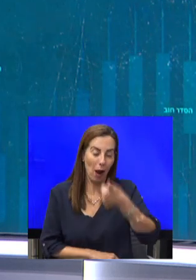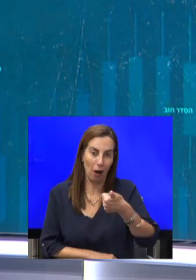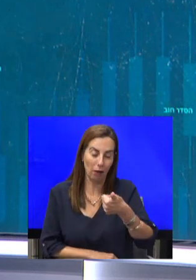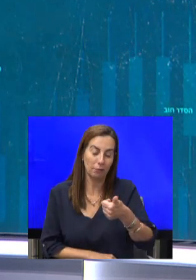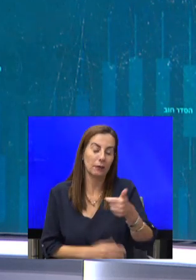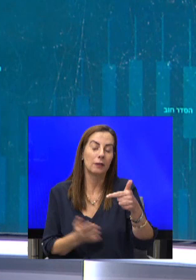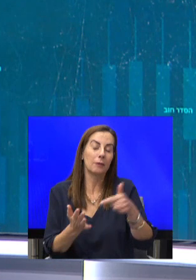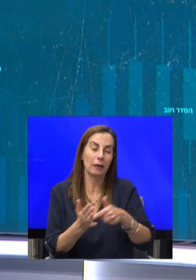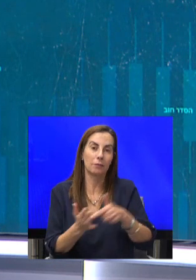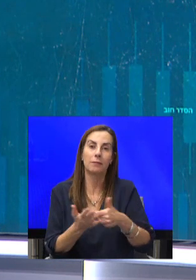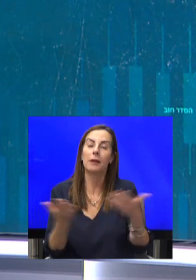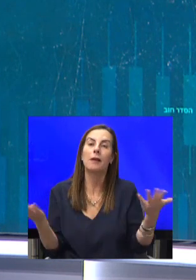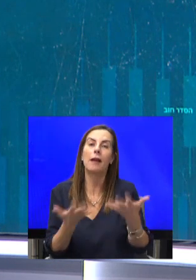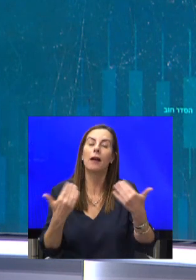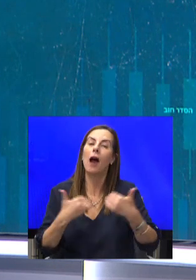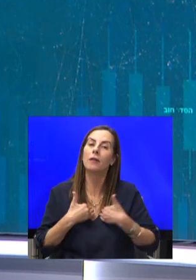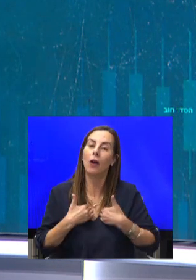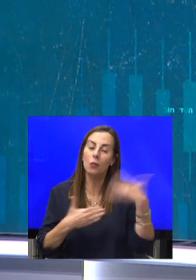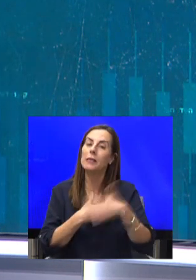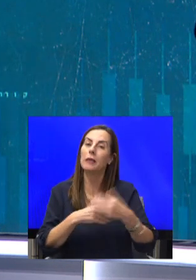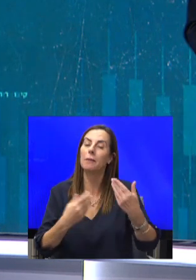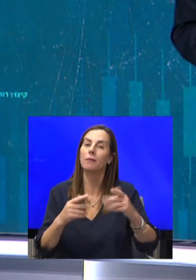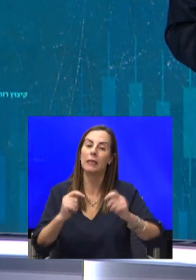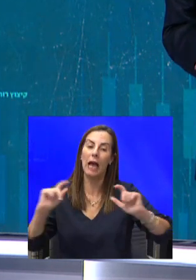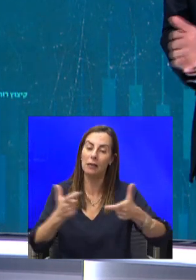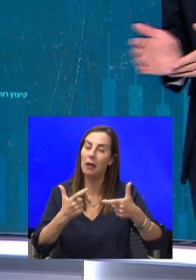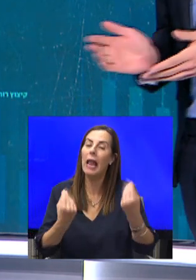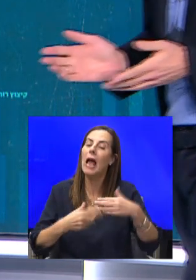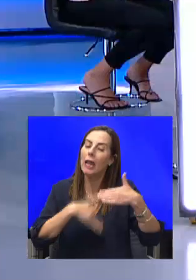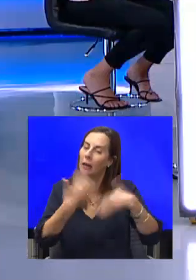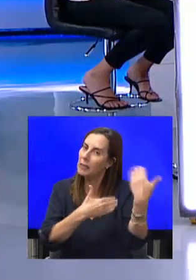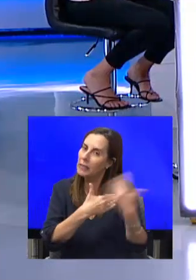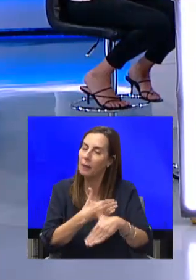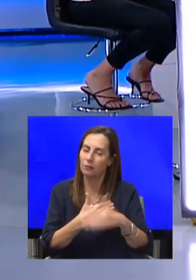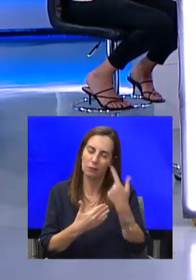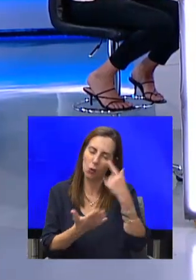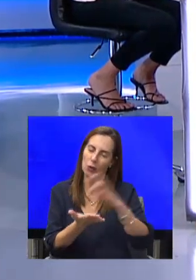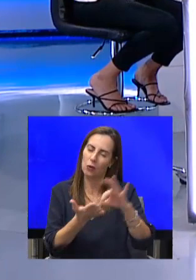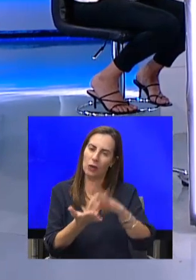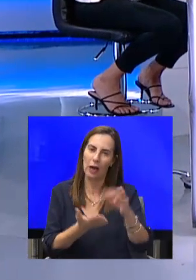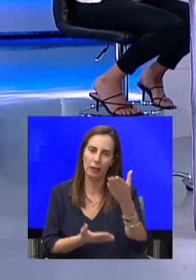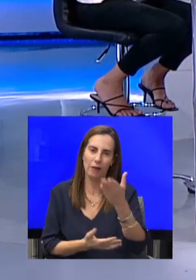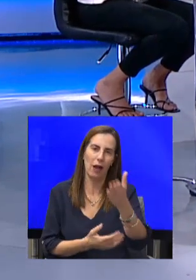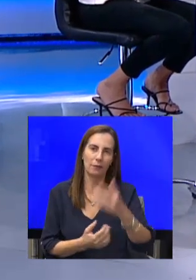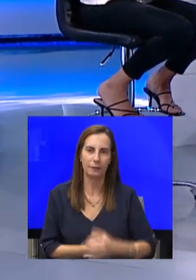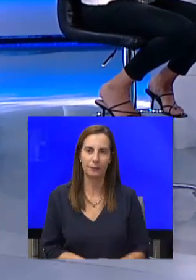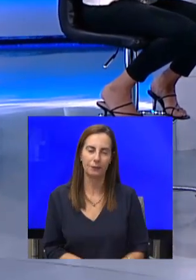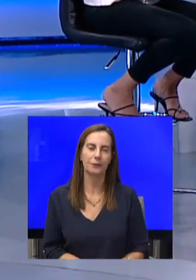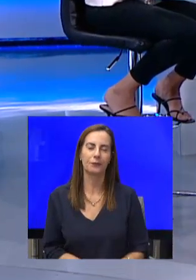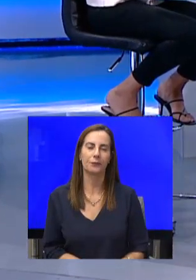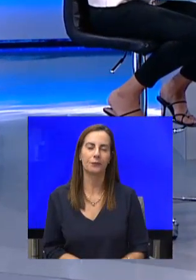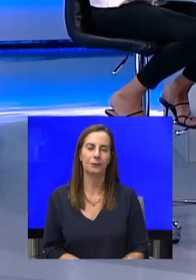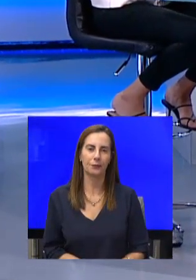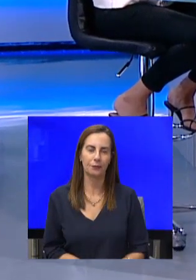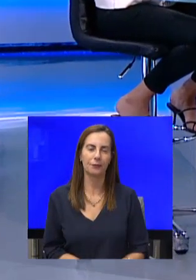אנחנו עומדים לצאת מהסגר הזה לאט לאט ובהדרגה. בוא נשמע את כל הפרטים. מי כתבתנו, ליאל קייזר. טוב ליאל, תודה רבה שתתנו. אז